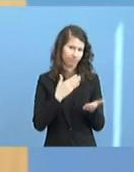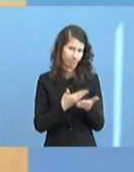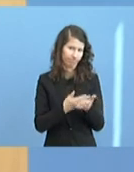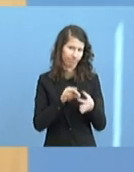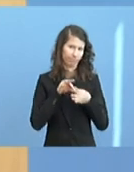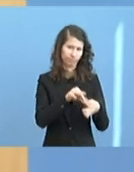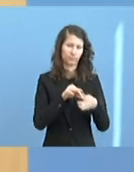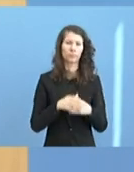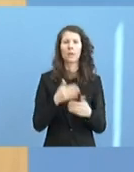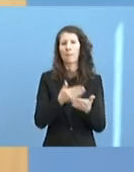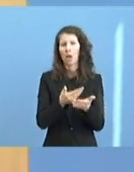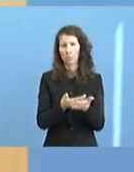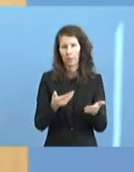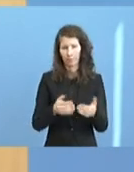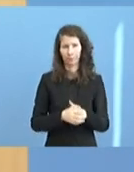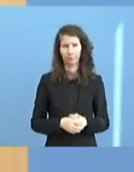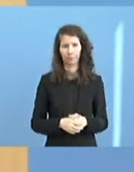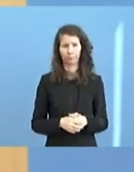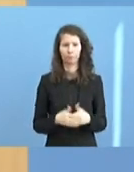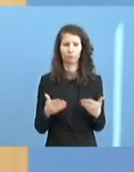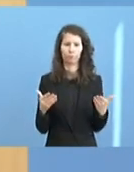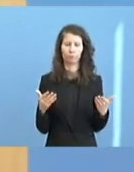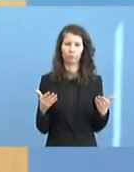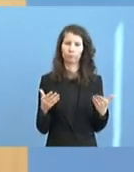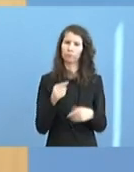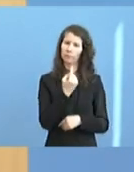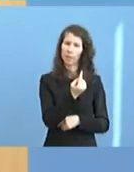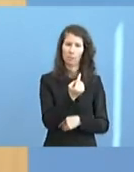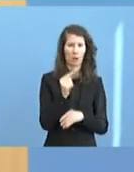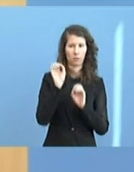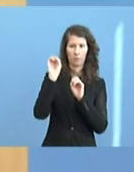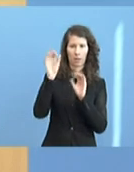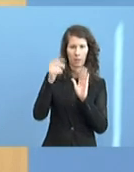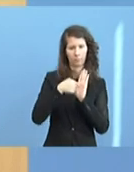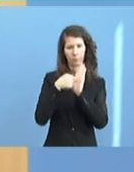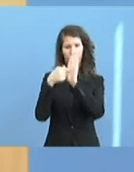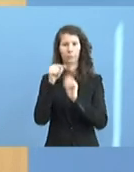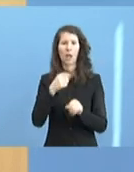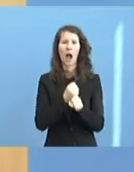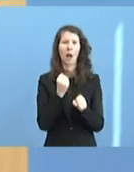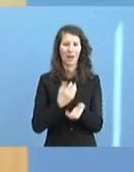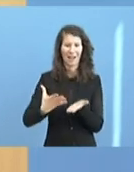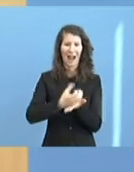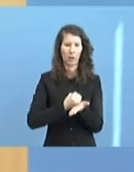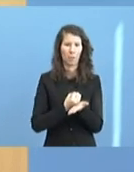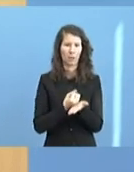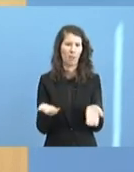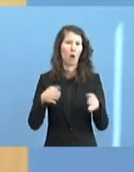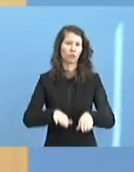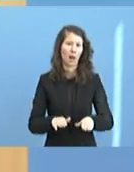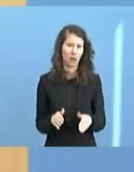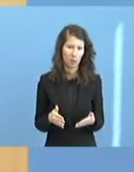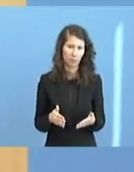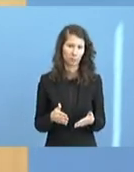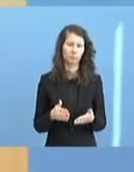das kann zum Beispiel sein, dass sie darlegen, dass ihr Arbeitseinkommen weggefallen ist und entsprechende Hilfen,